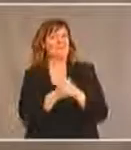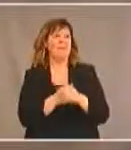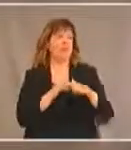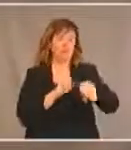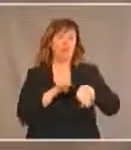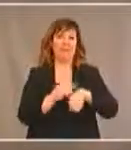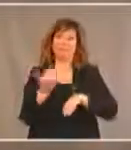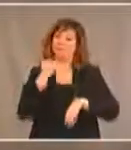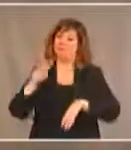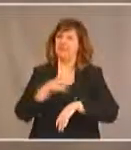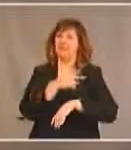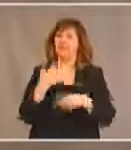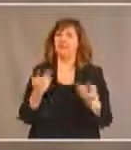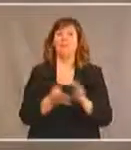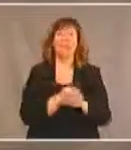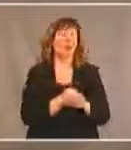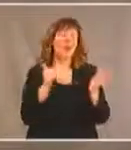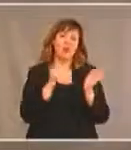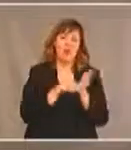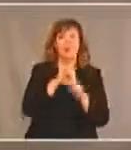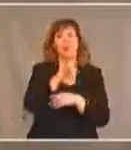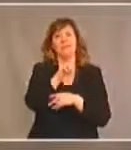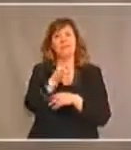file. Encore une question pour vous, James.